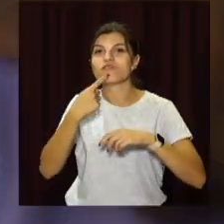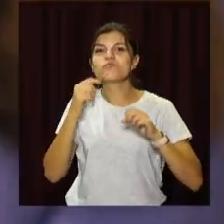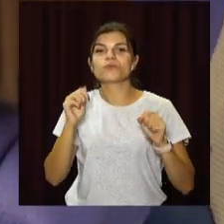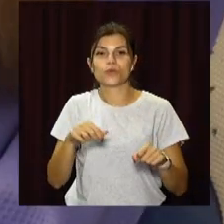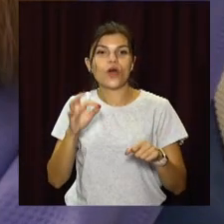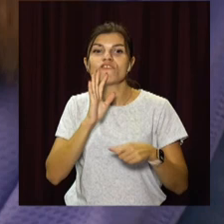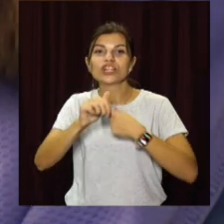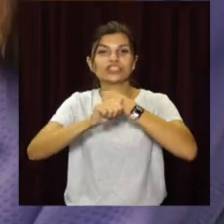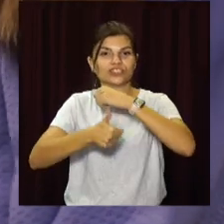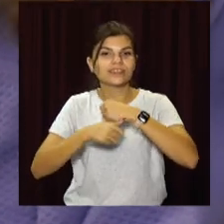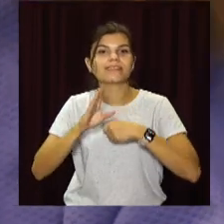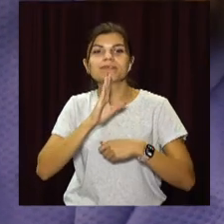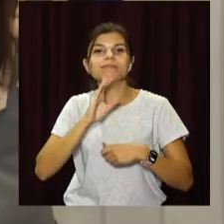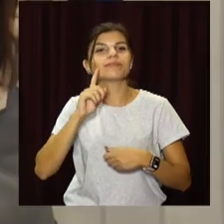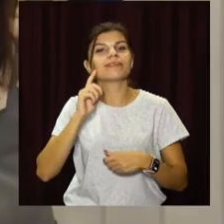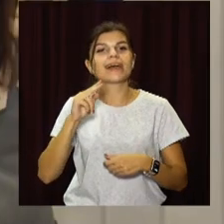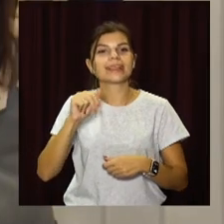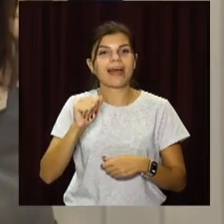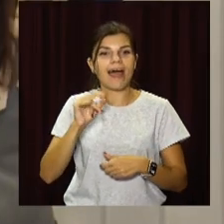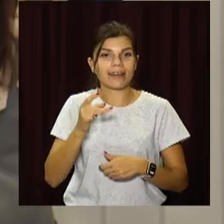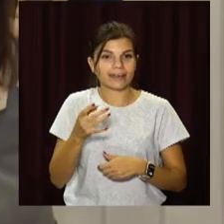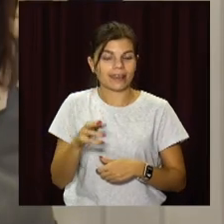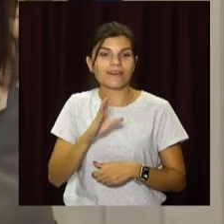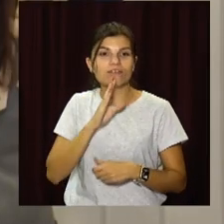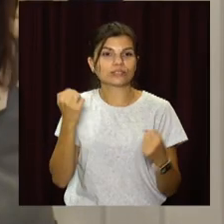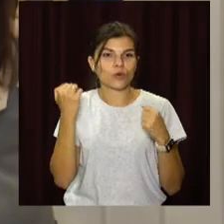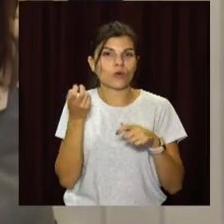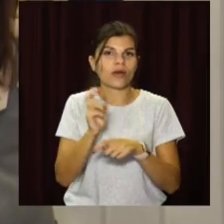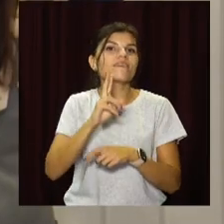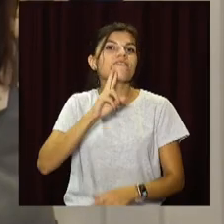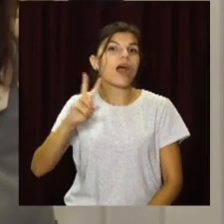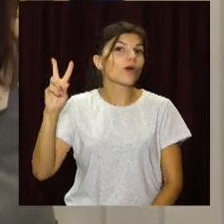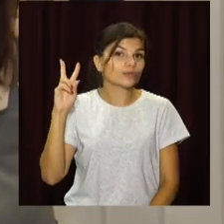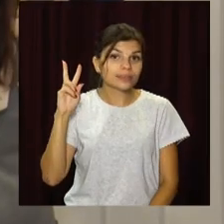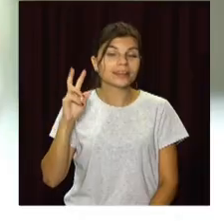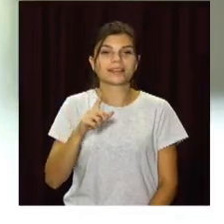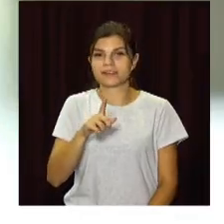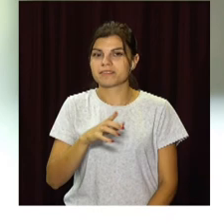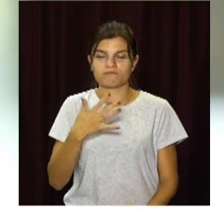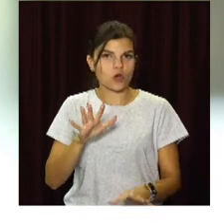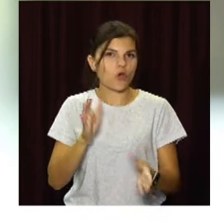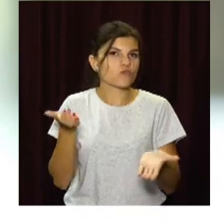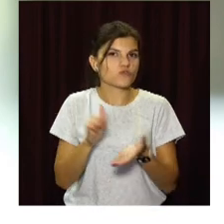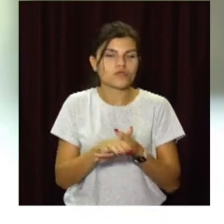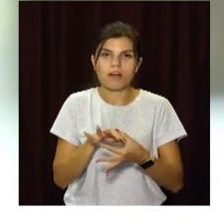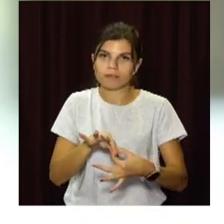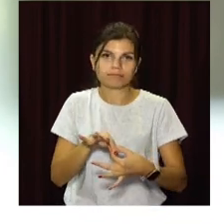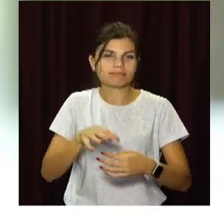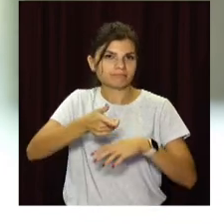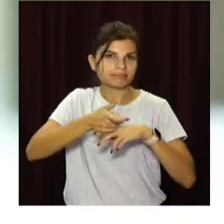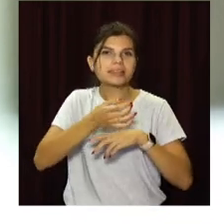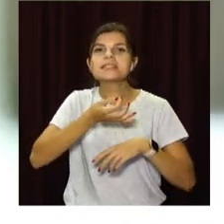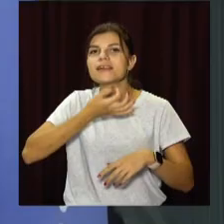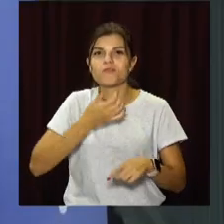про 16-річну Дар'ю Терехову. У цей спорт дівчина прийшла два роки тому і назавжди подружилася зі зброєю,